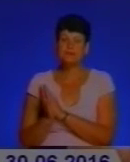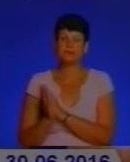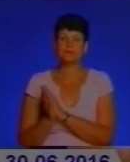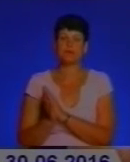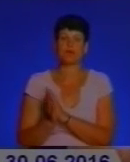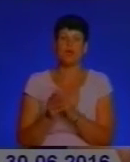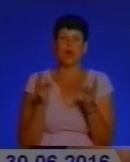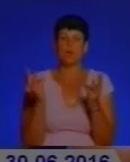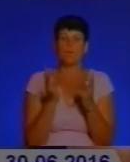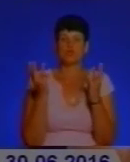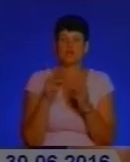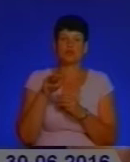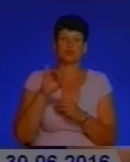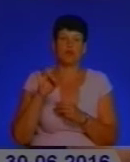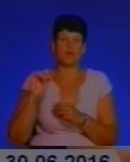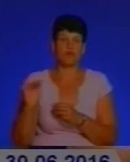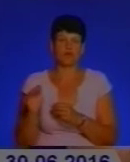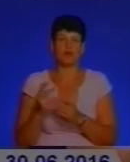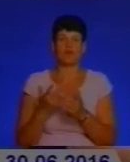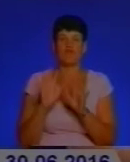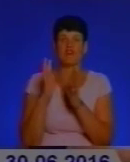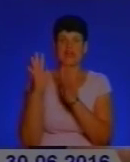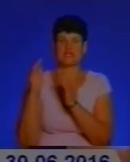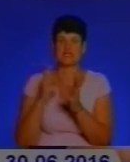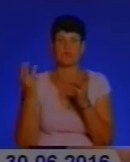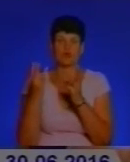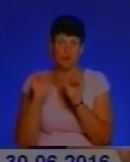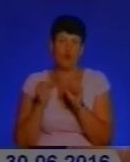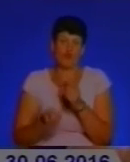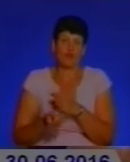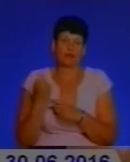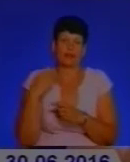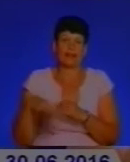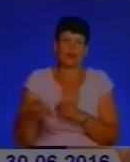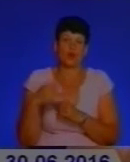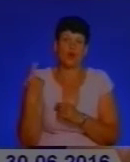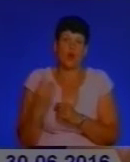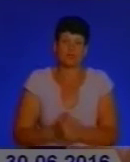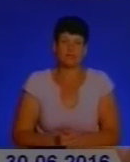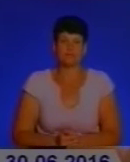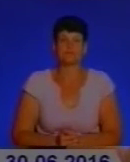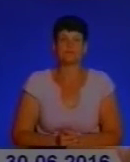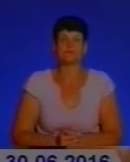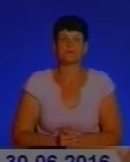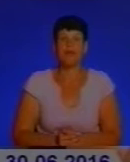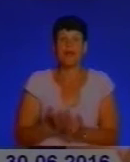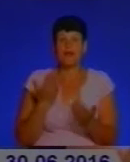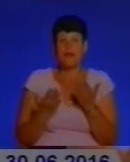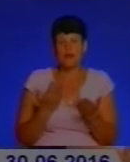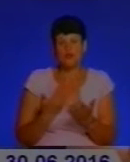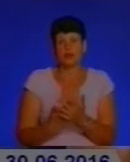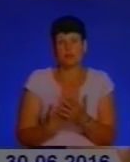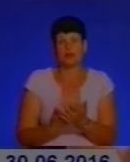торфовищах, а також безпосередньо люсові пожежі, які виникають, можуть виникнути на території області. Якщо брати